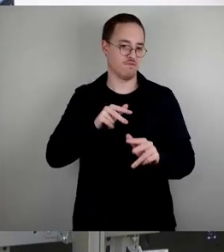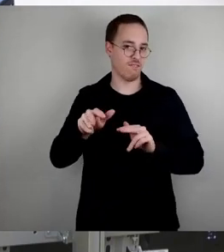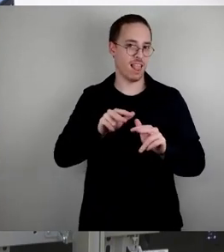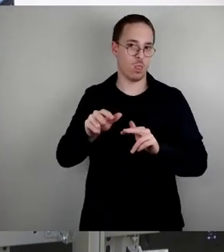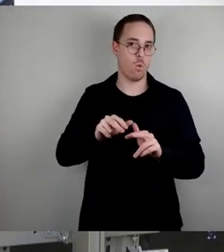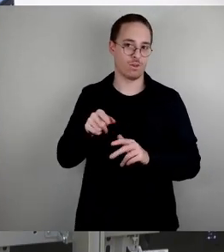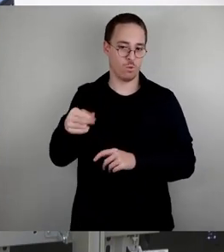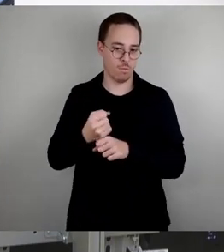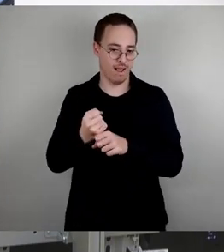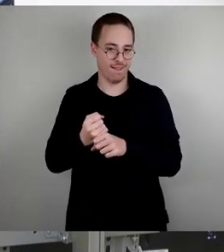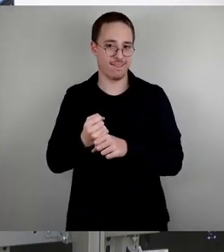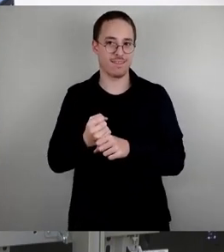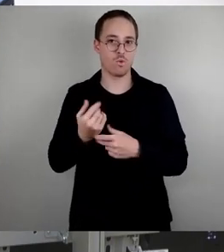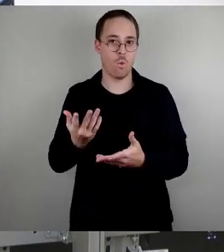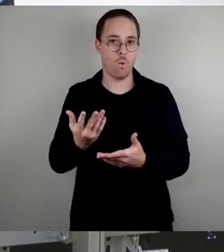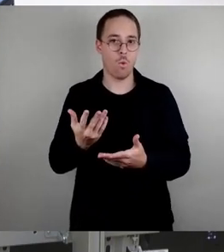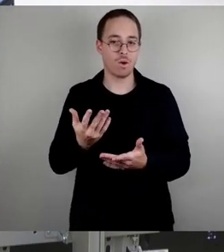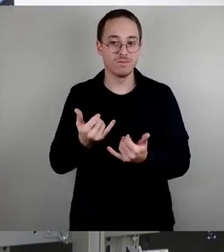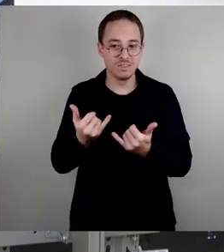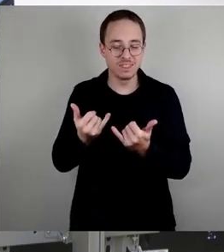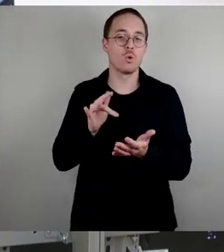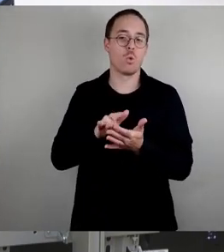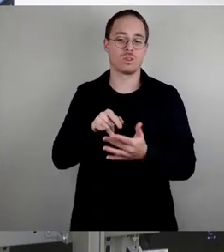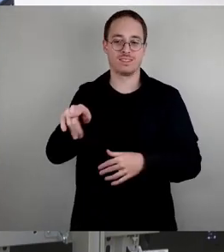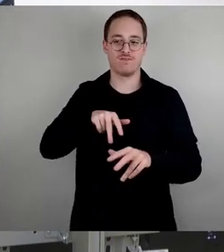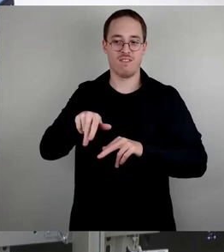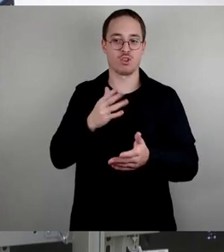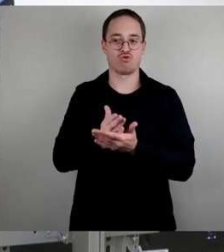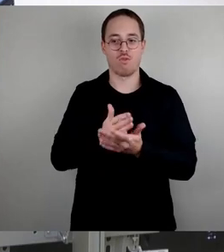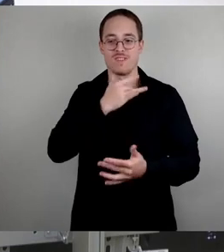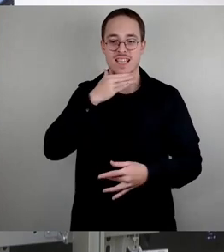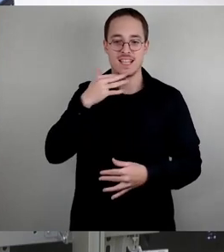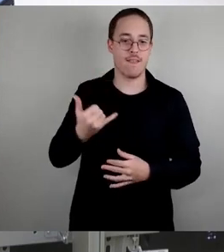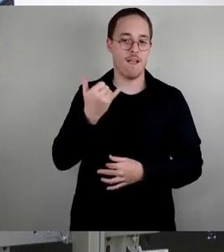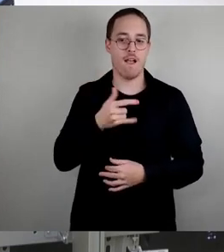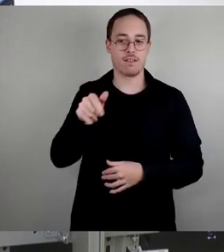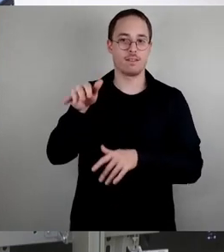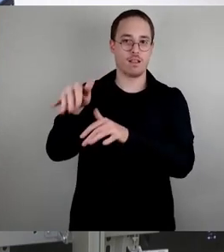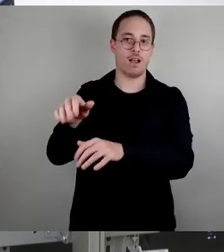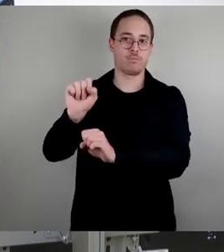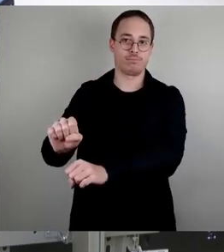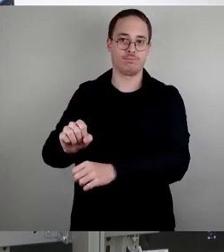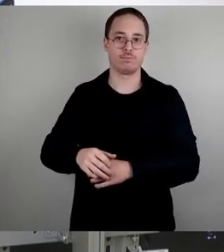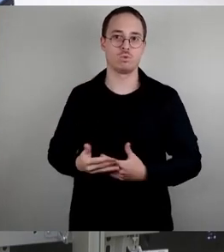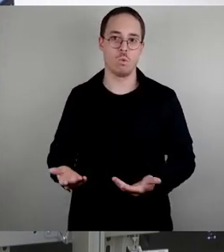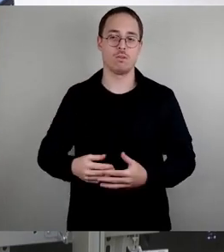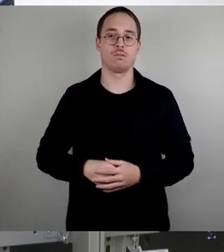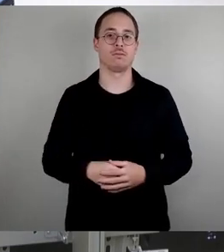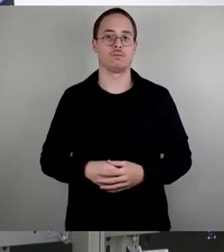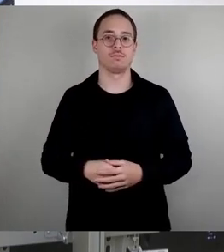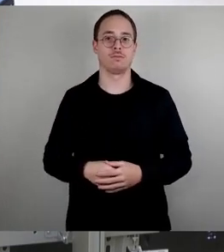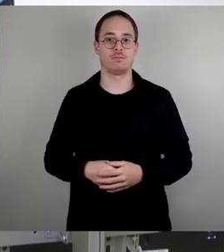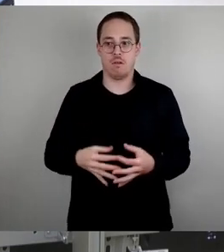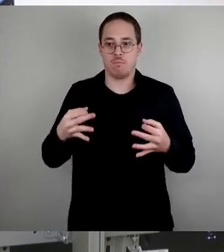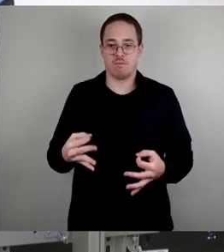jahrelang da drin ist. Wenn Sie das intensiv prüfen und dann fallen auf einmal 2 Millionen Mehrkosten auf nach einem knappen Jahr. Meine Güte, Sie